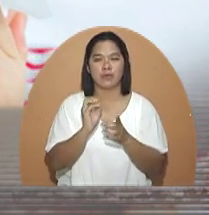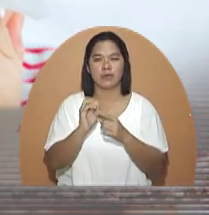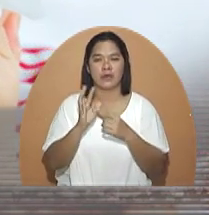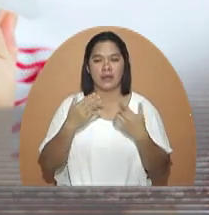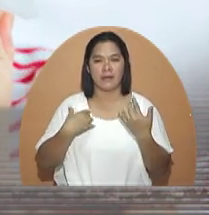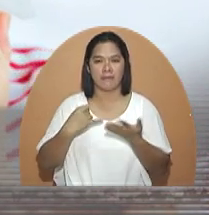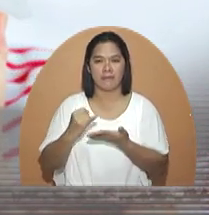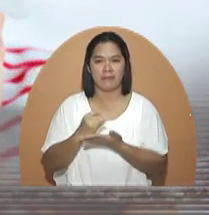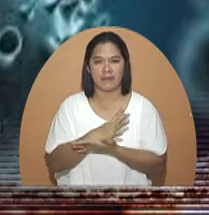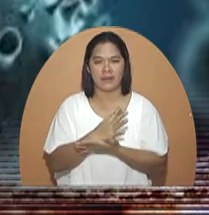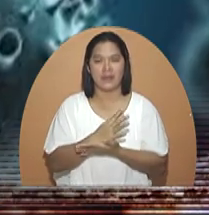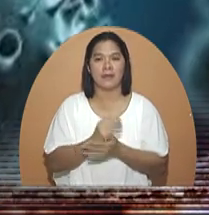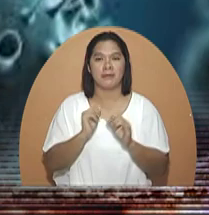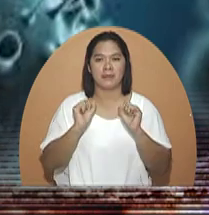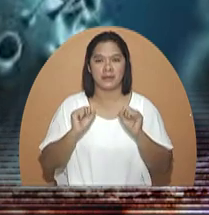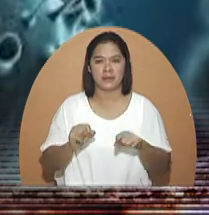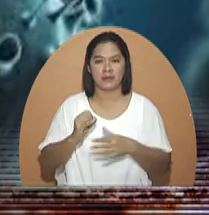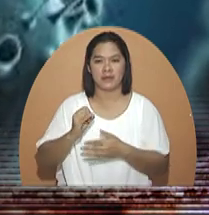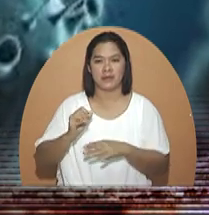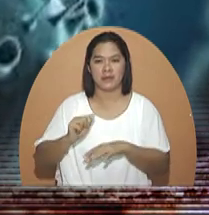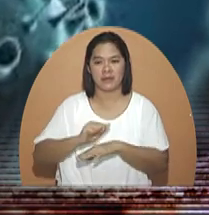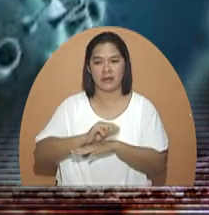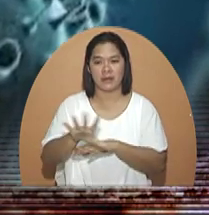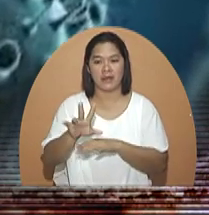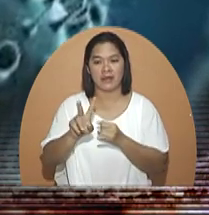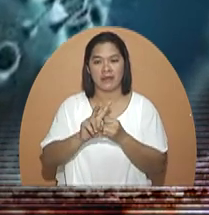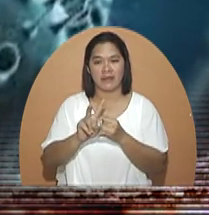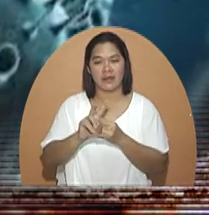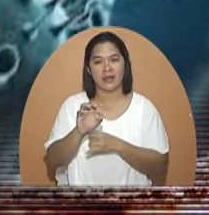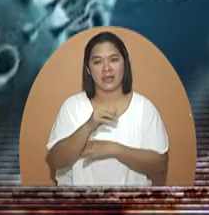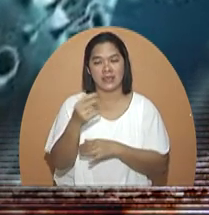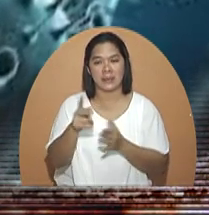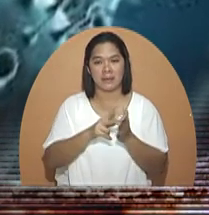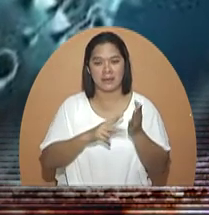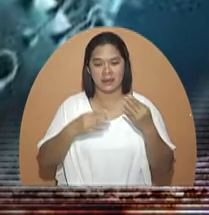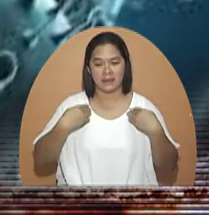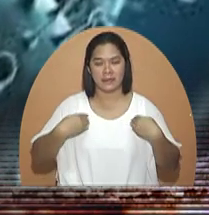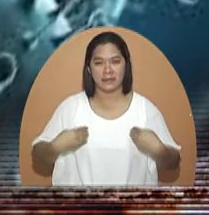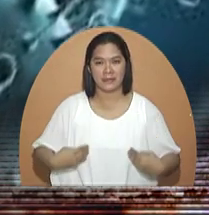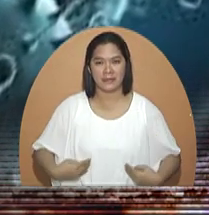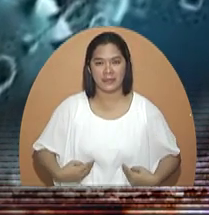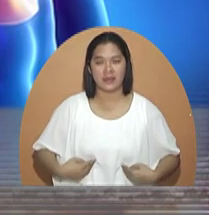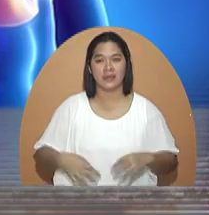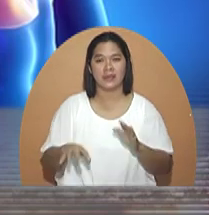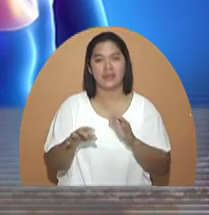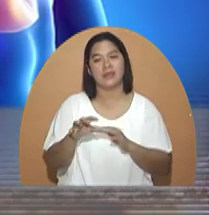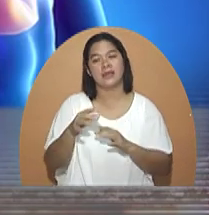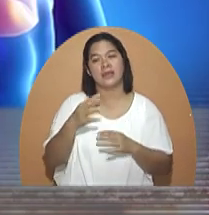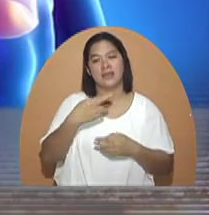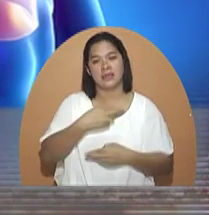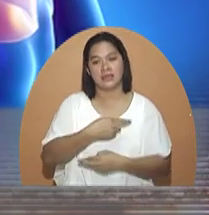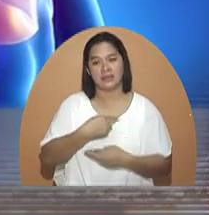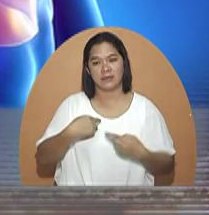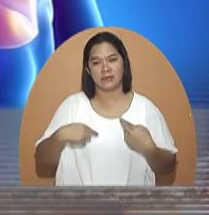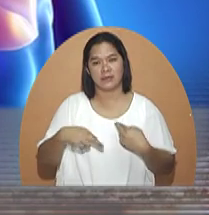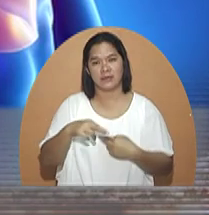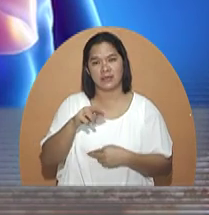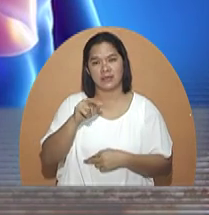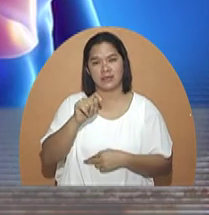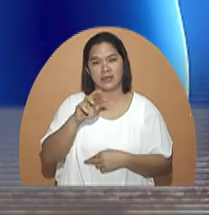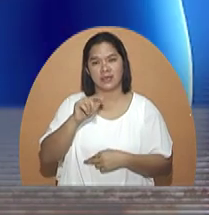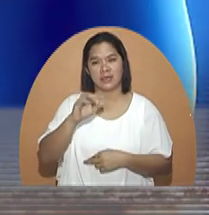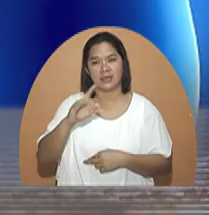o magkaroon ng infeksyon maaaring maapektuan ng virus ang iba pang parte ng katawan katulad ng respiratory